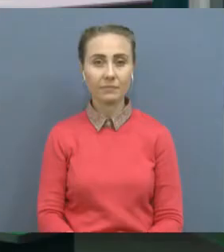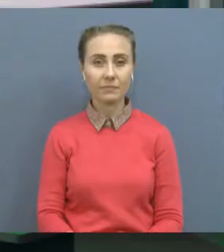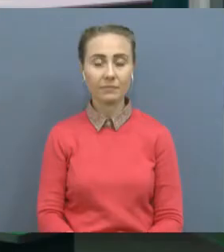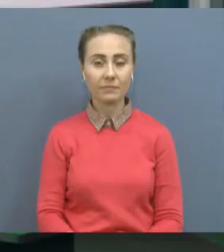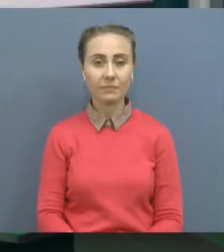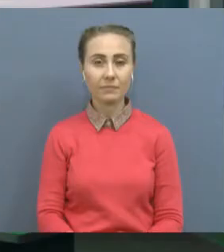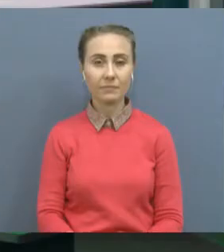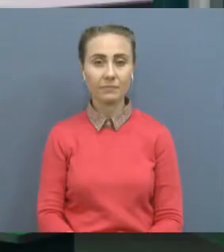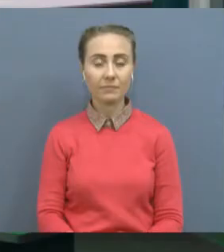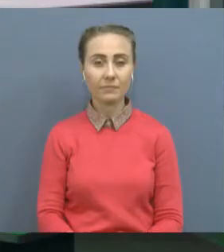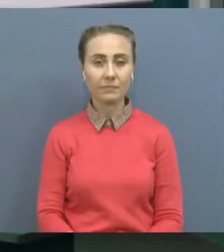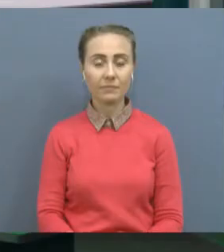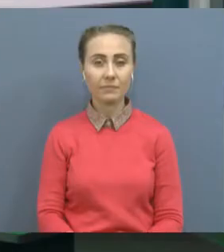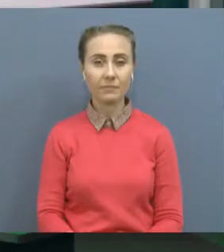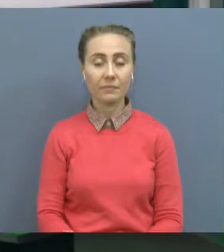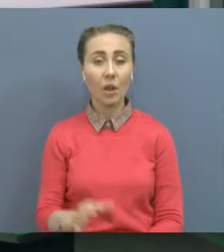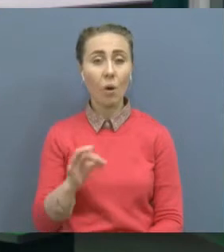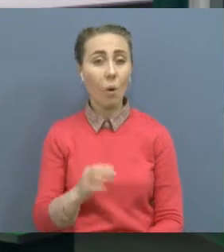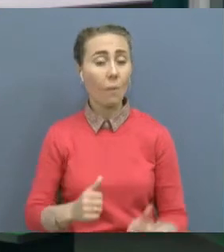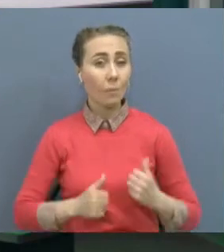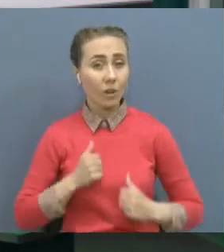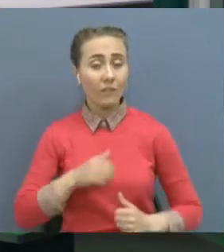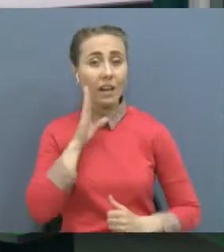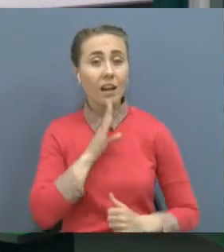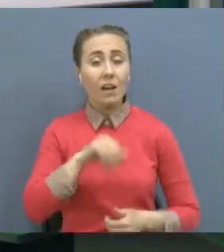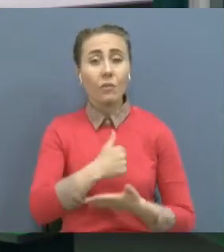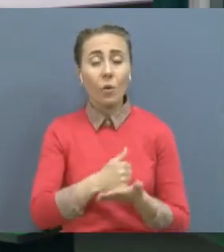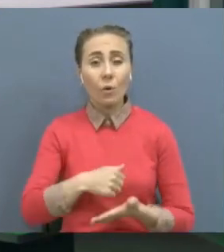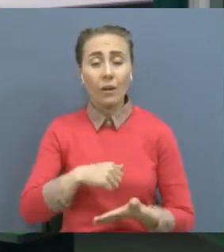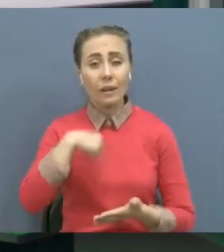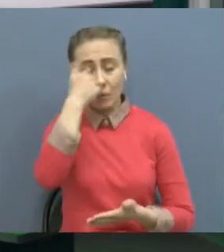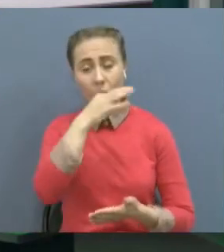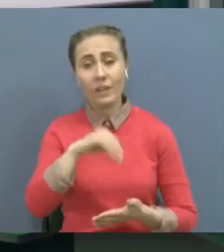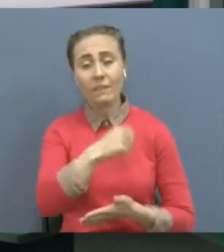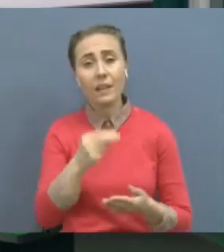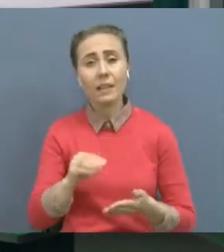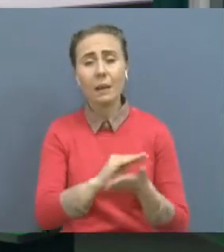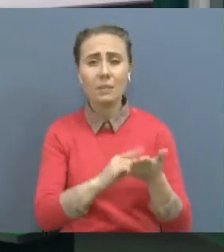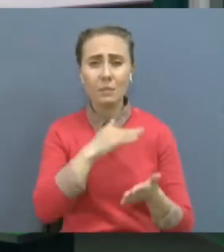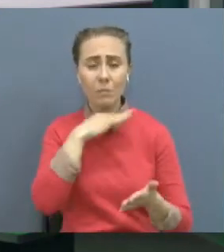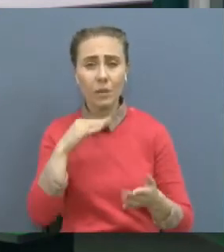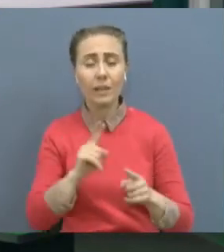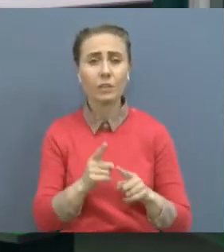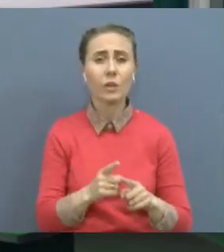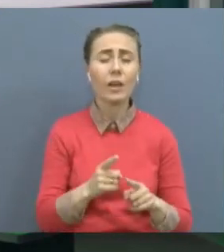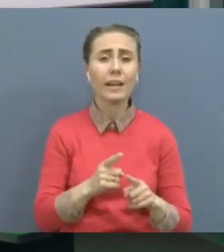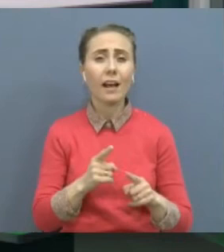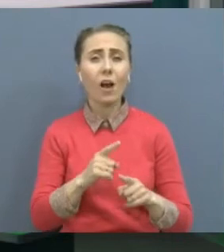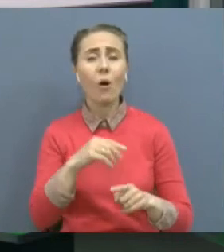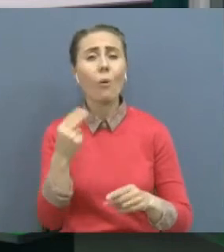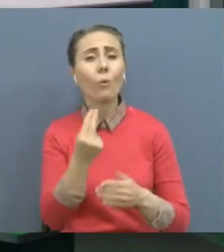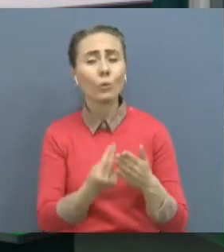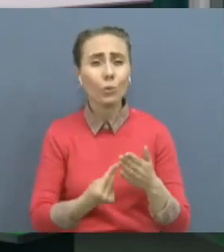Майдандағы қызғалдақтар 1941-45 жылдардағы қан майданға 18-20 жас